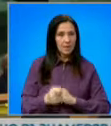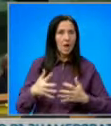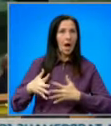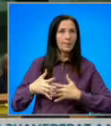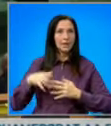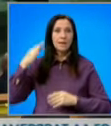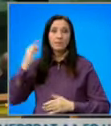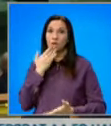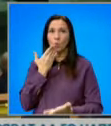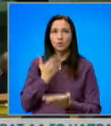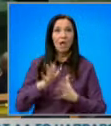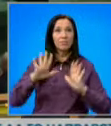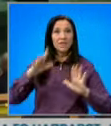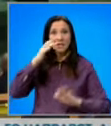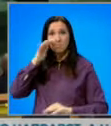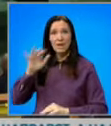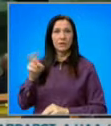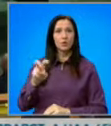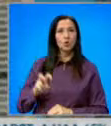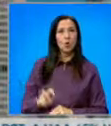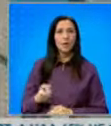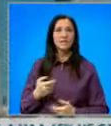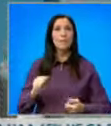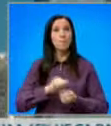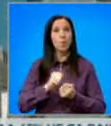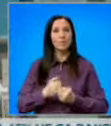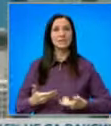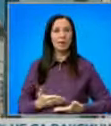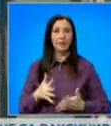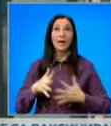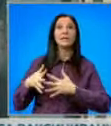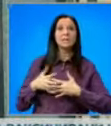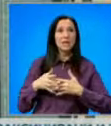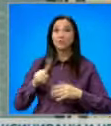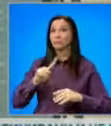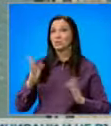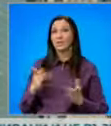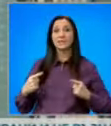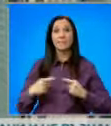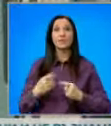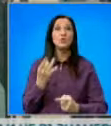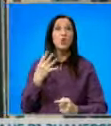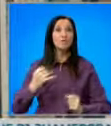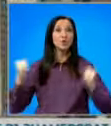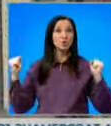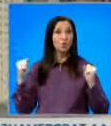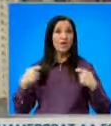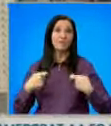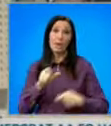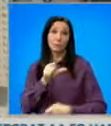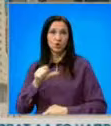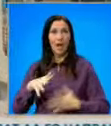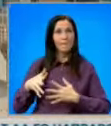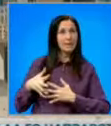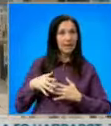Американският президент обеща и 10 милиарда долара за борба с глъда. Съединените щати не се стремят към нова студена война, подчерта американският